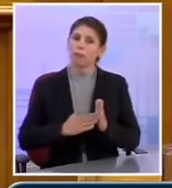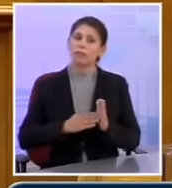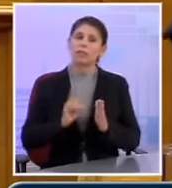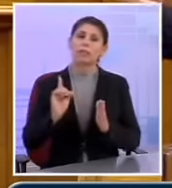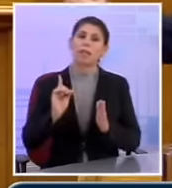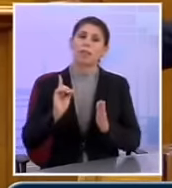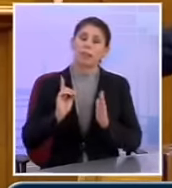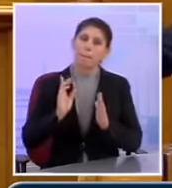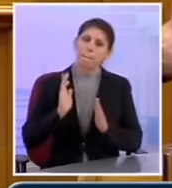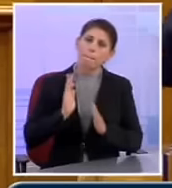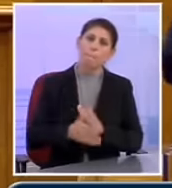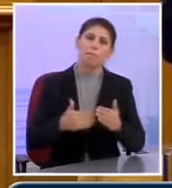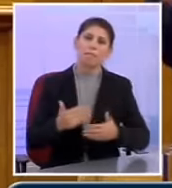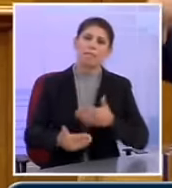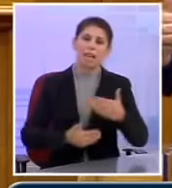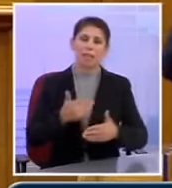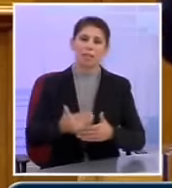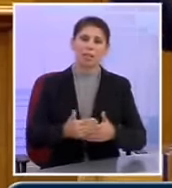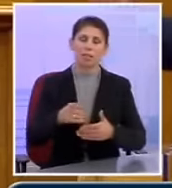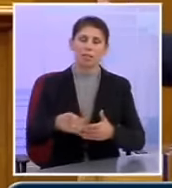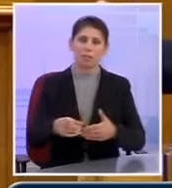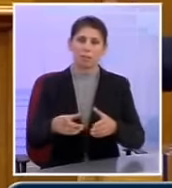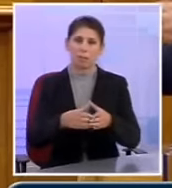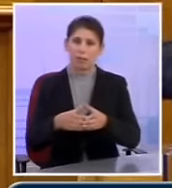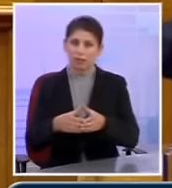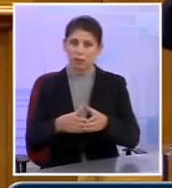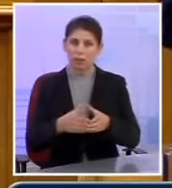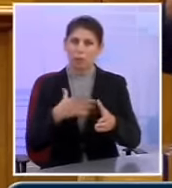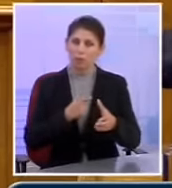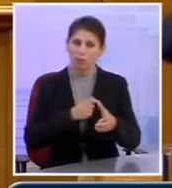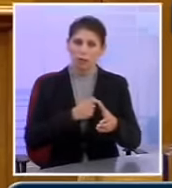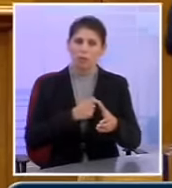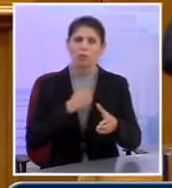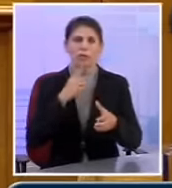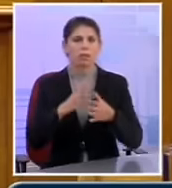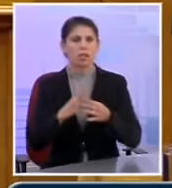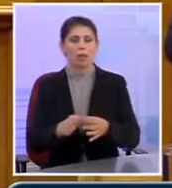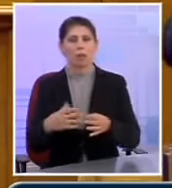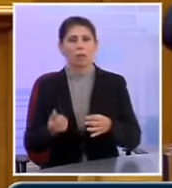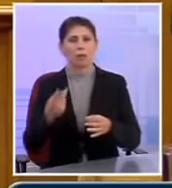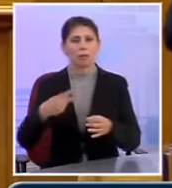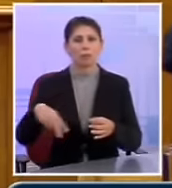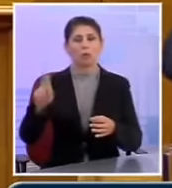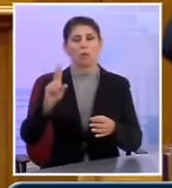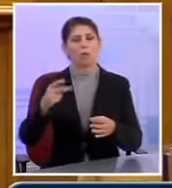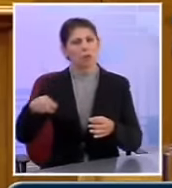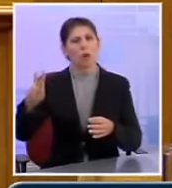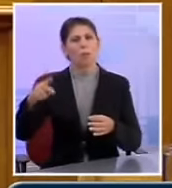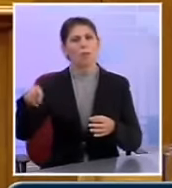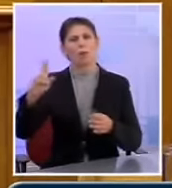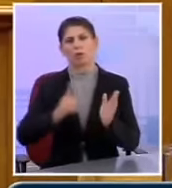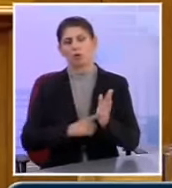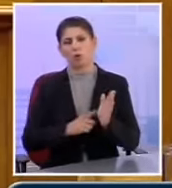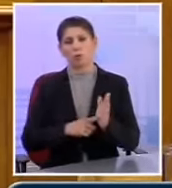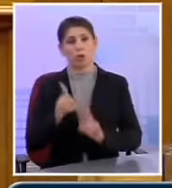δεν πάμε σταδιακά σε μια βορία που τους εμπιστηβόμαστε συνεχώς θα έχουμε περισσότερους και περισσότερους νόμους.